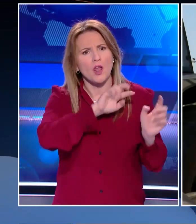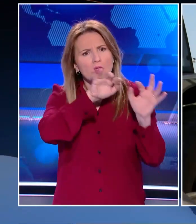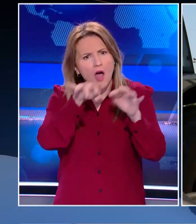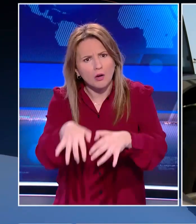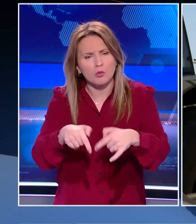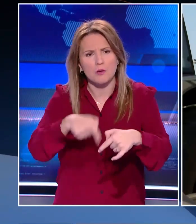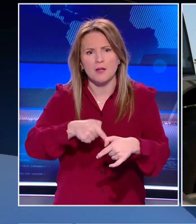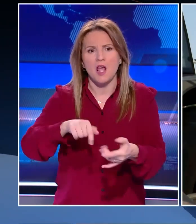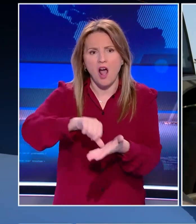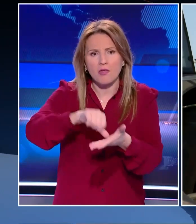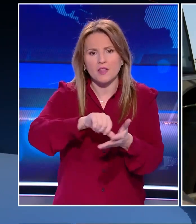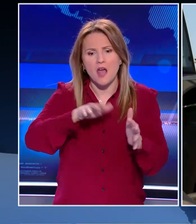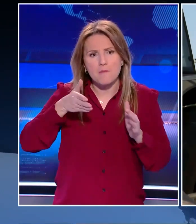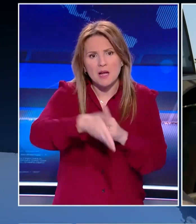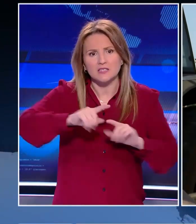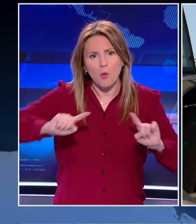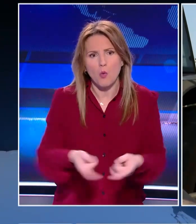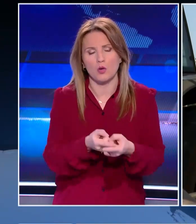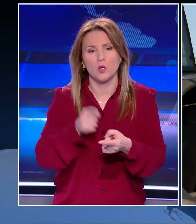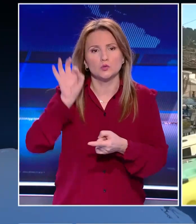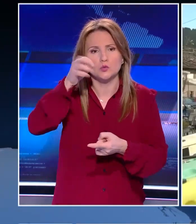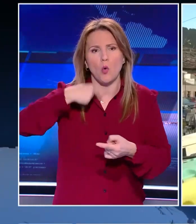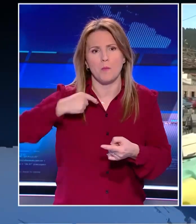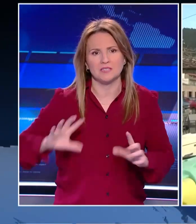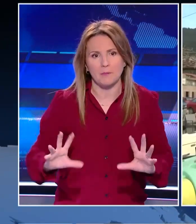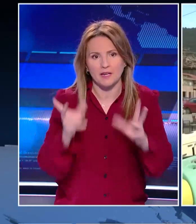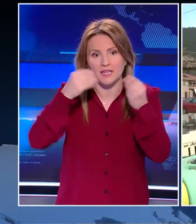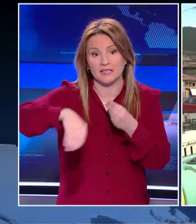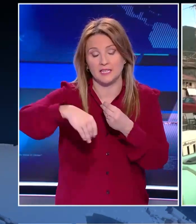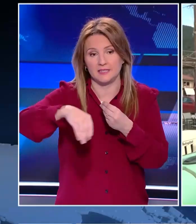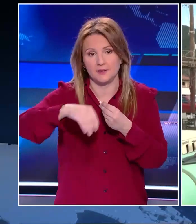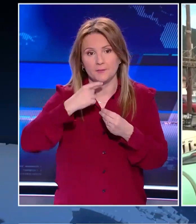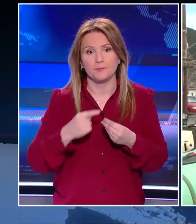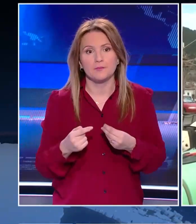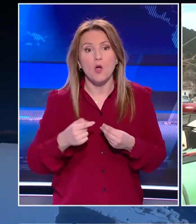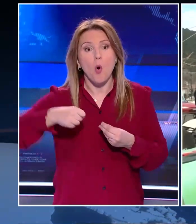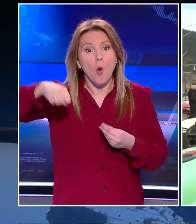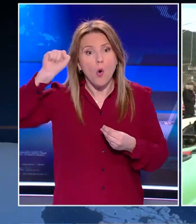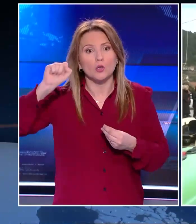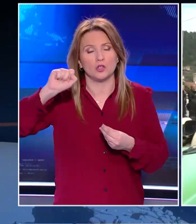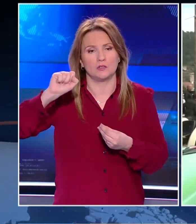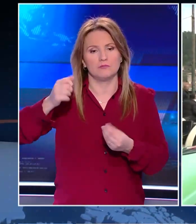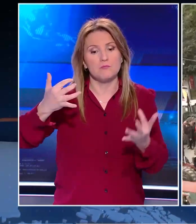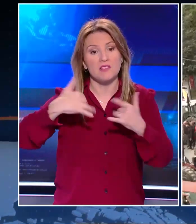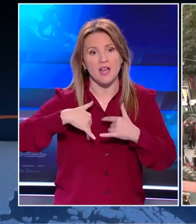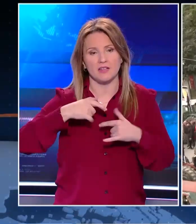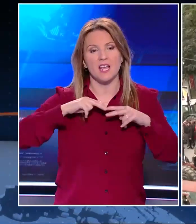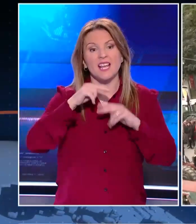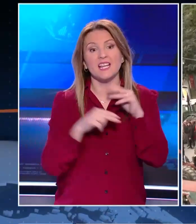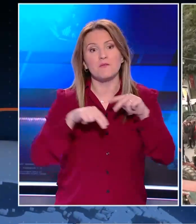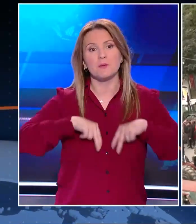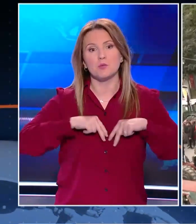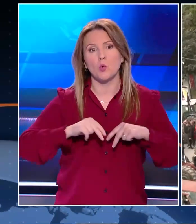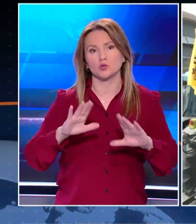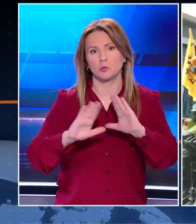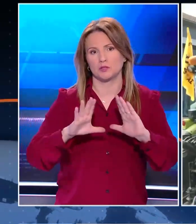προσπάθεια για να μπουν όλα τα τρακτέρ στην Αθήνα. Αυτός είναι ο στόχος μας. Το όχι στη μαζική κάθοδα των τρακτέρ στην Αθήνα επανέλαβε και ο Υφυπουργός Προστασίας του